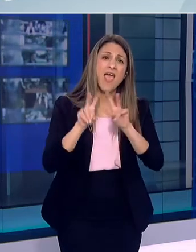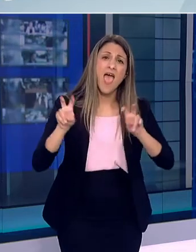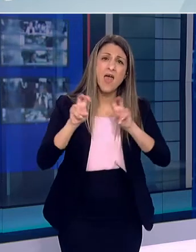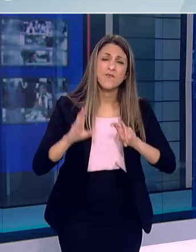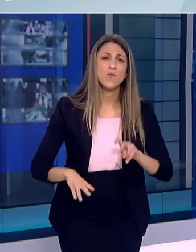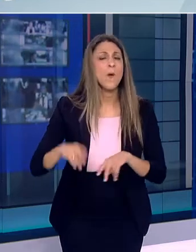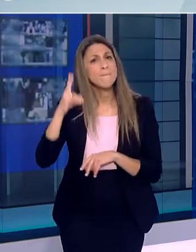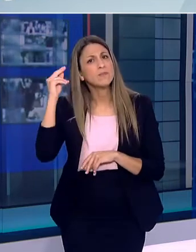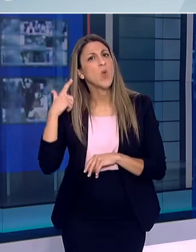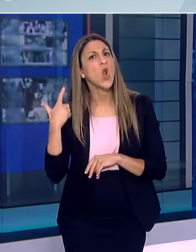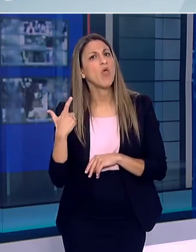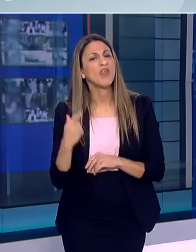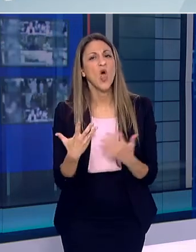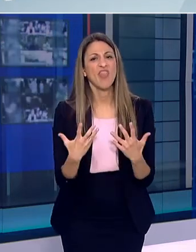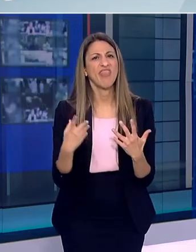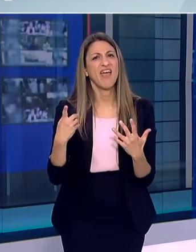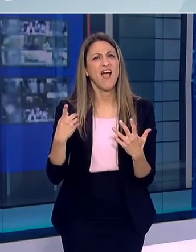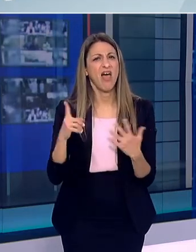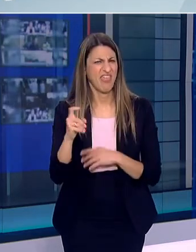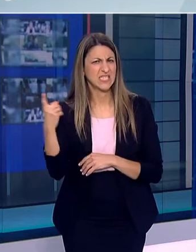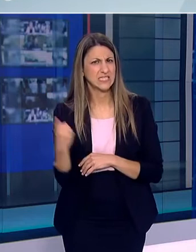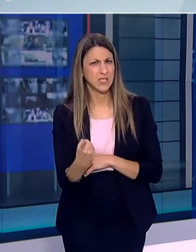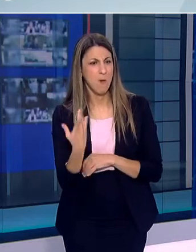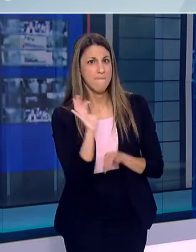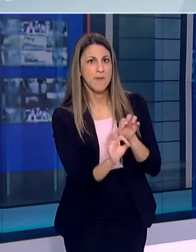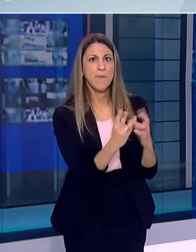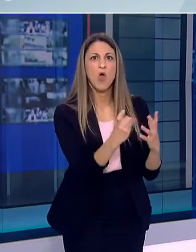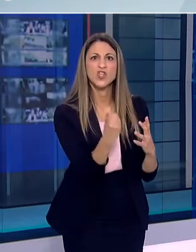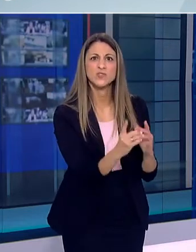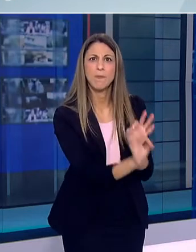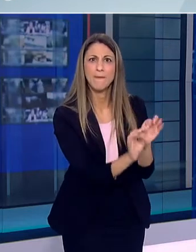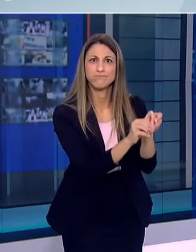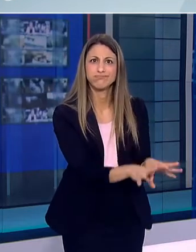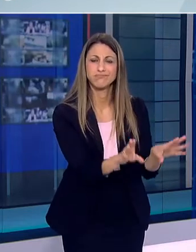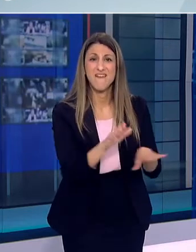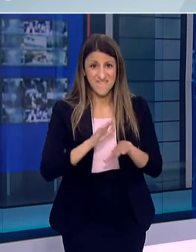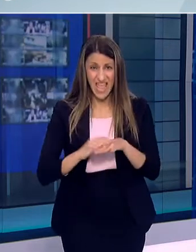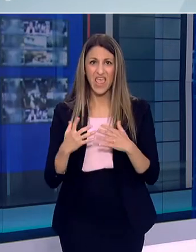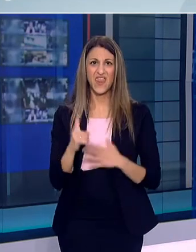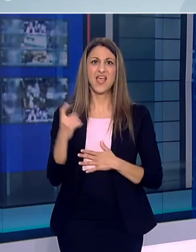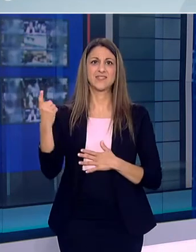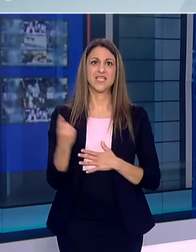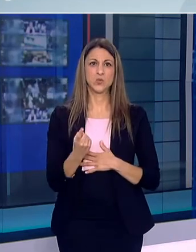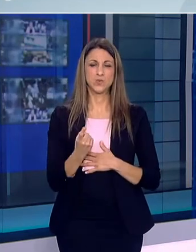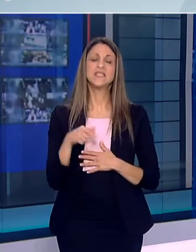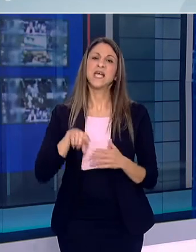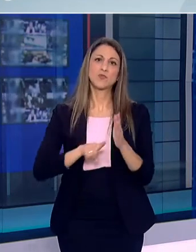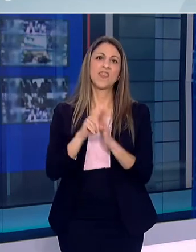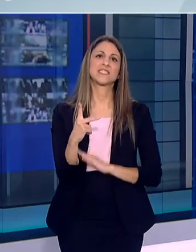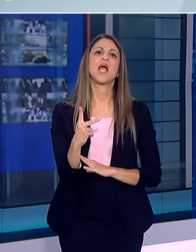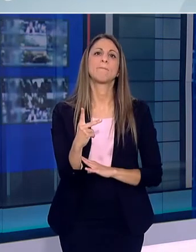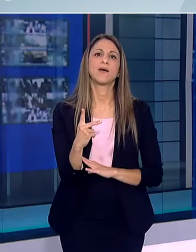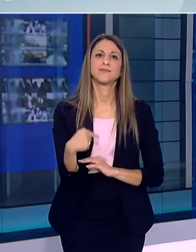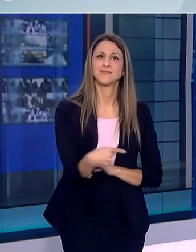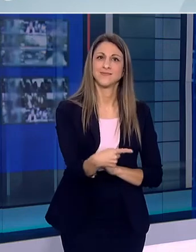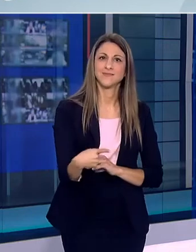από το Πανεπιστήμιο του Λονδίνου που 10% ευθυνόταν για το 80% του μεταδώσαν Δεν ξέρουμε, μάλλον είναι λιγότερο από ό,τι ήταν για τον